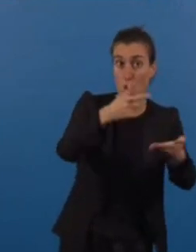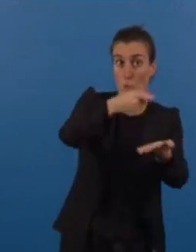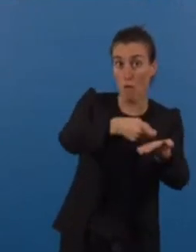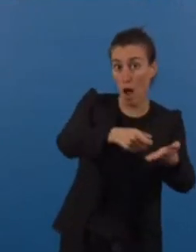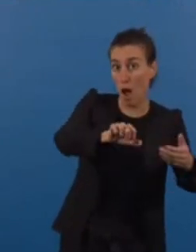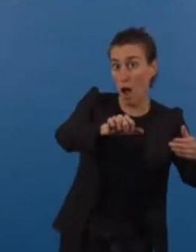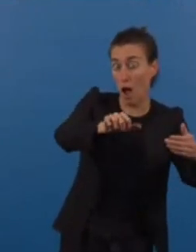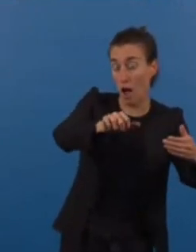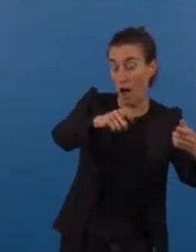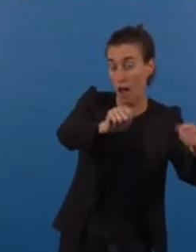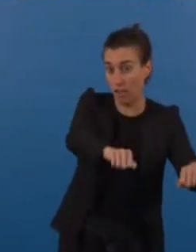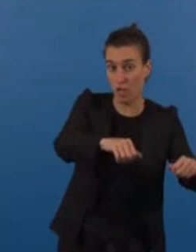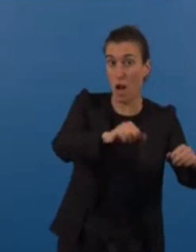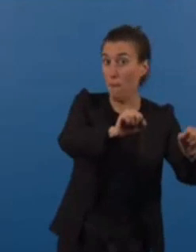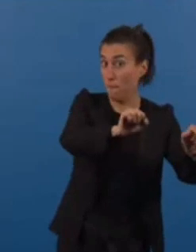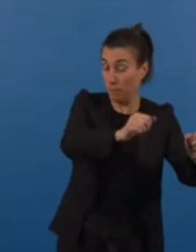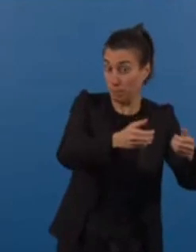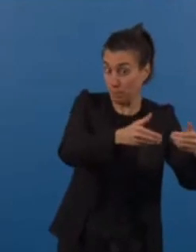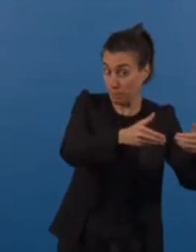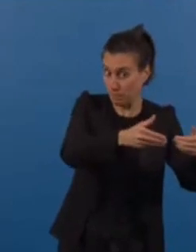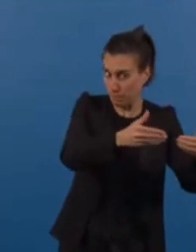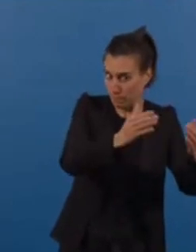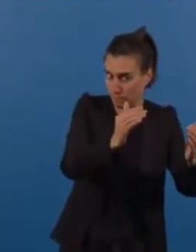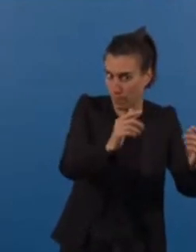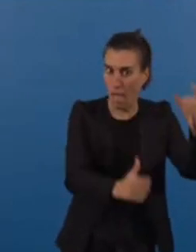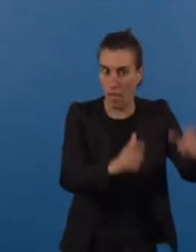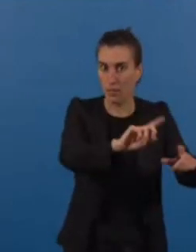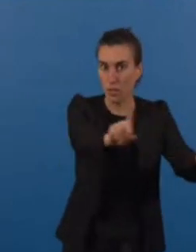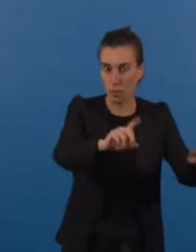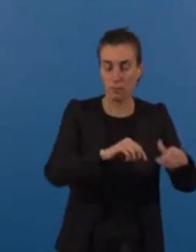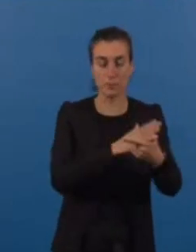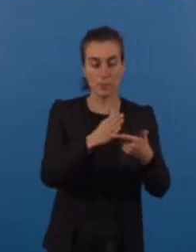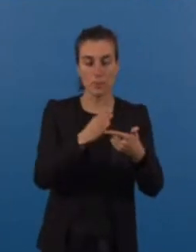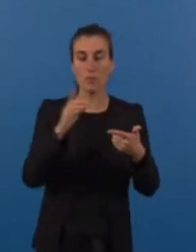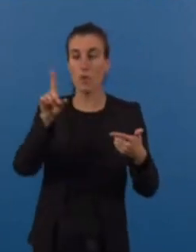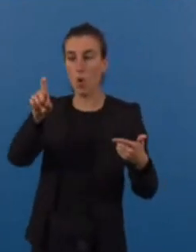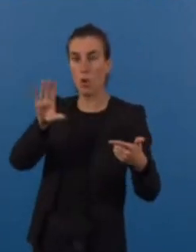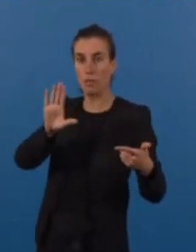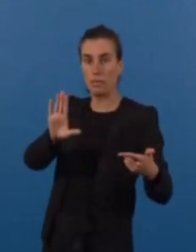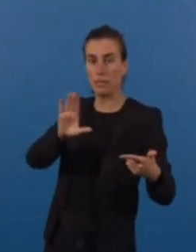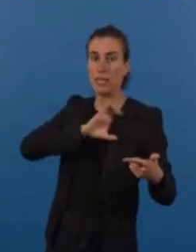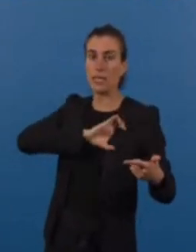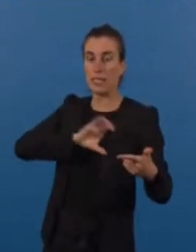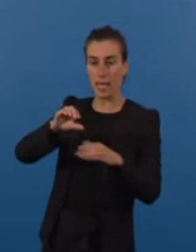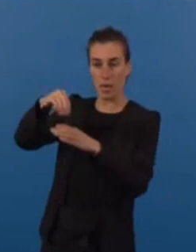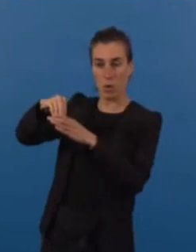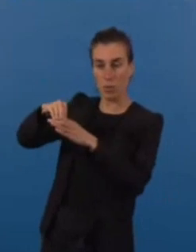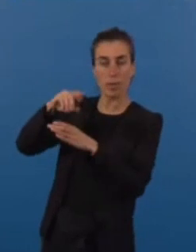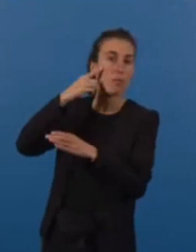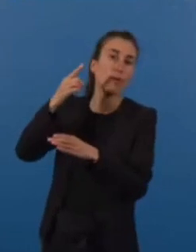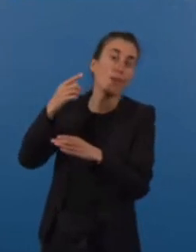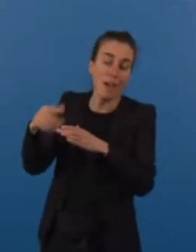'hyperinflation, mieux corréler la facture d'eau à la consommation pour inciter à économiser la ressource. troisième objectif,